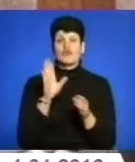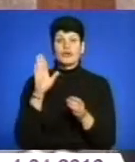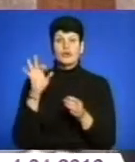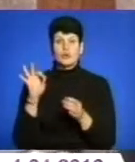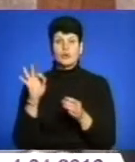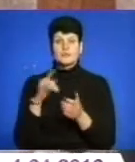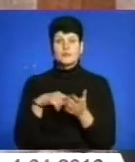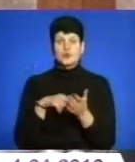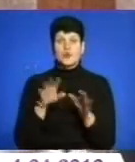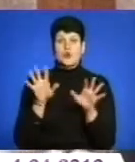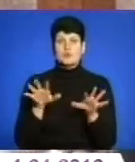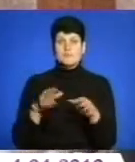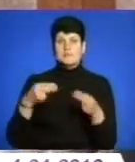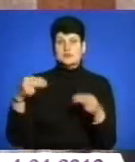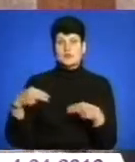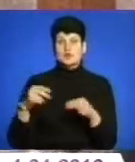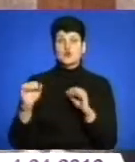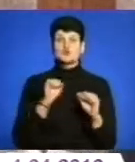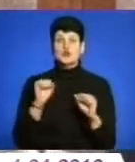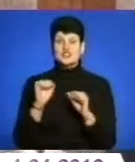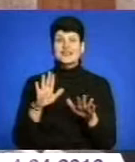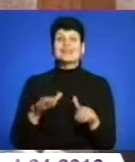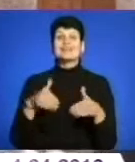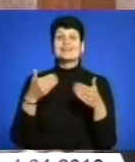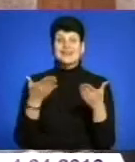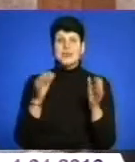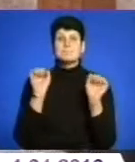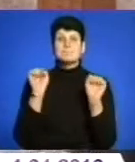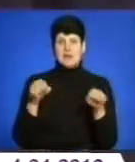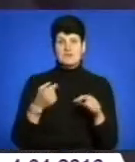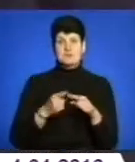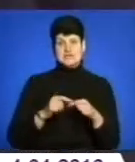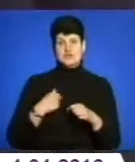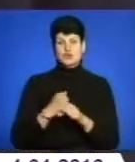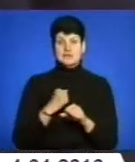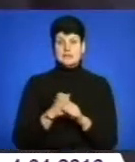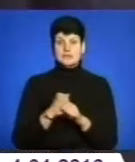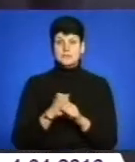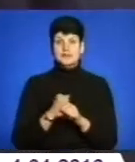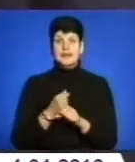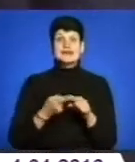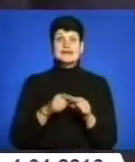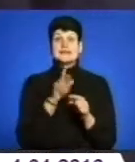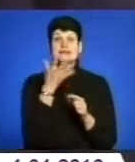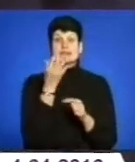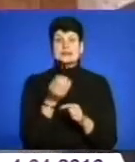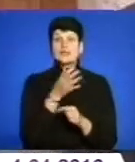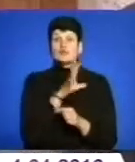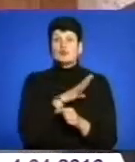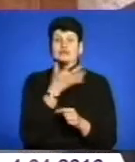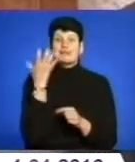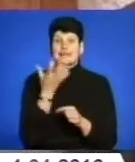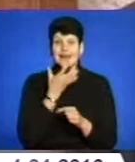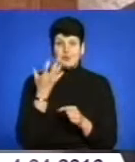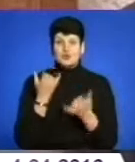підписано розпорядження, яке дає право нам це робити. Хоча ці дні, які теплі були сьогоднішній день